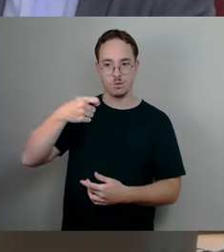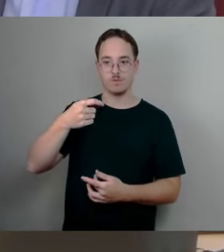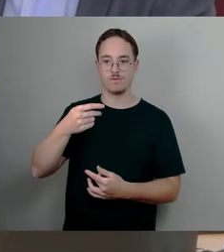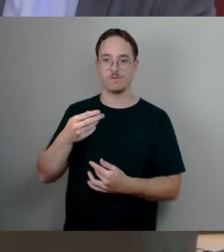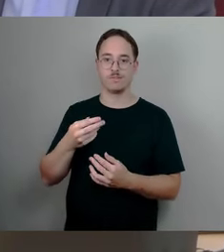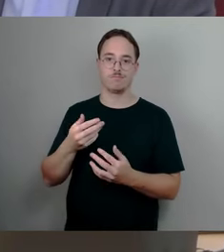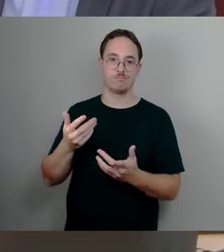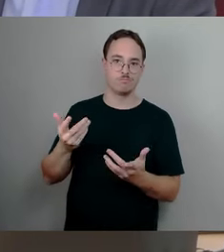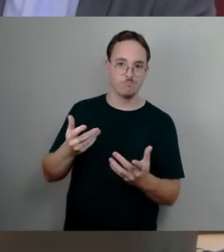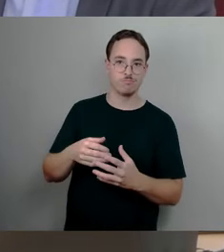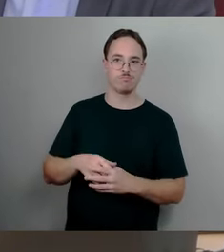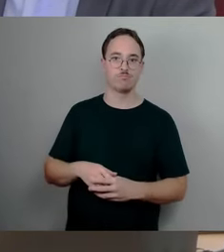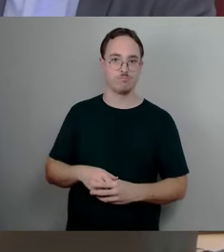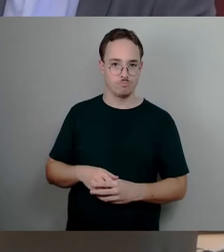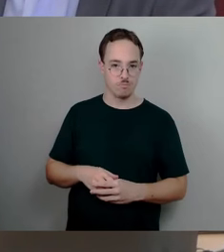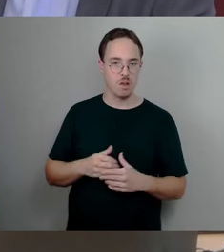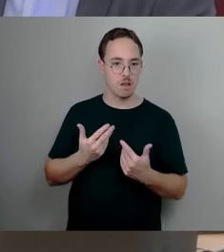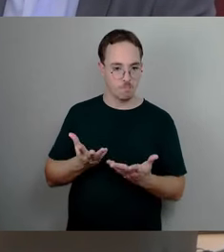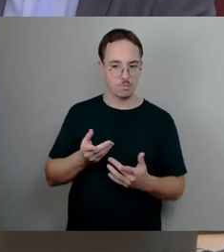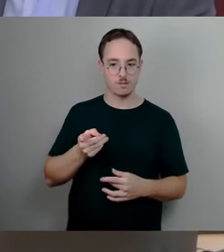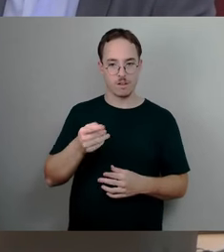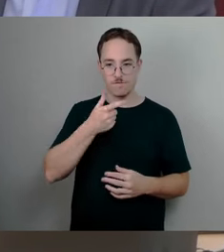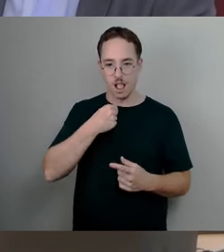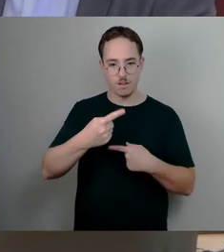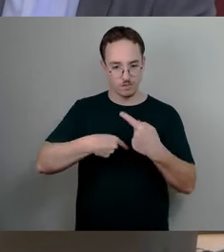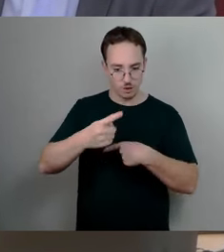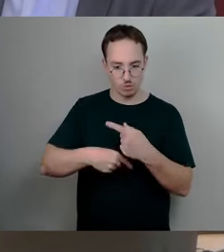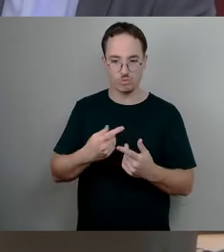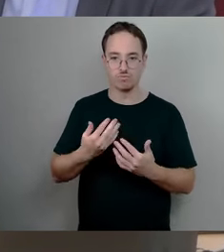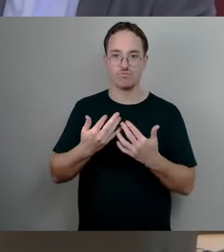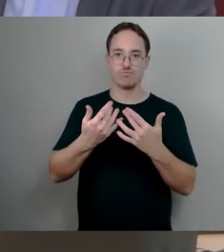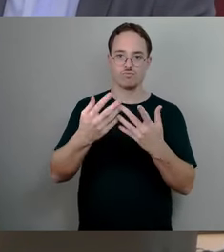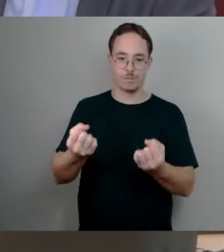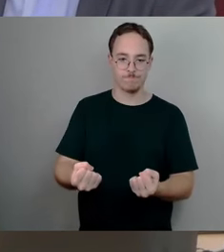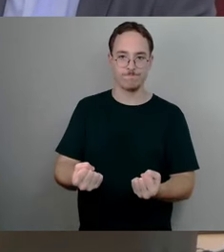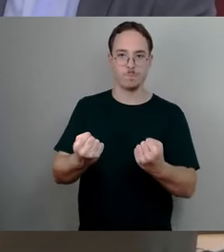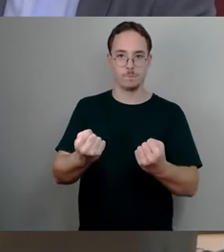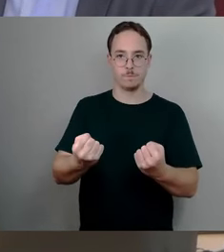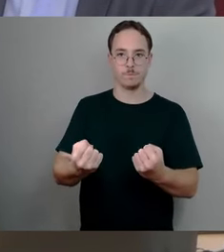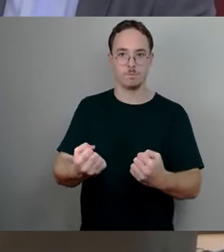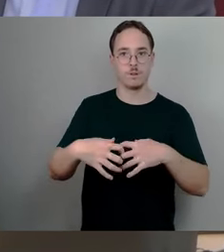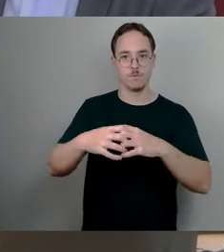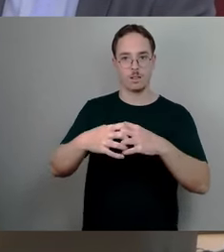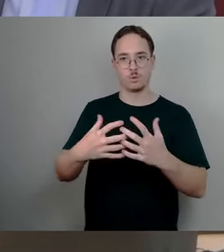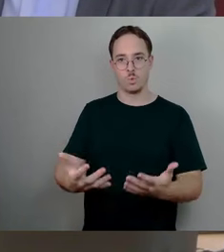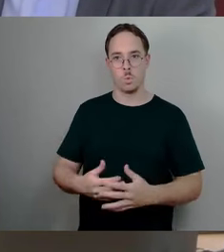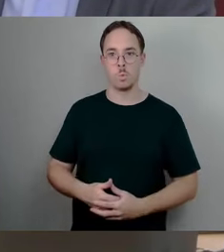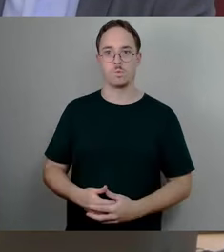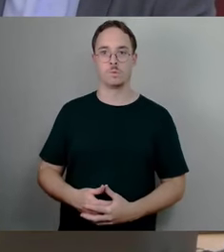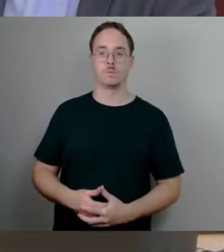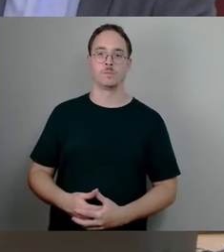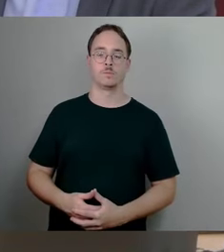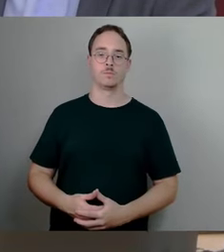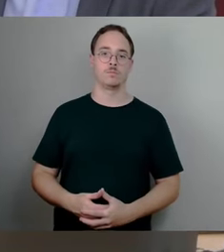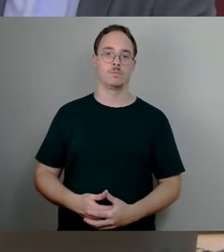diese Entwicklung weiter zu verstetigen und fortzusetzen. Und insofern haben die